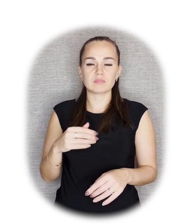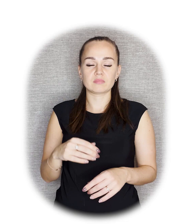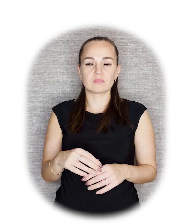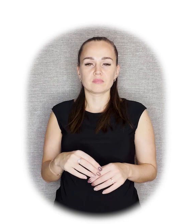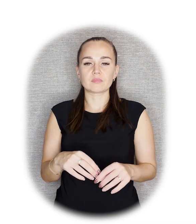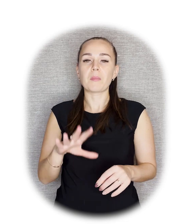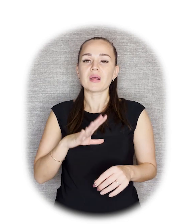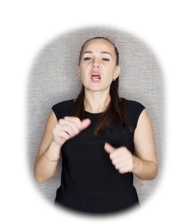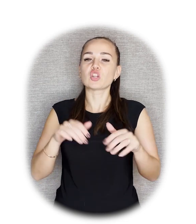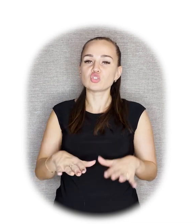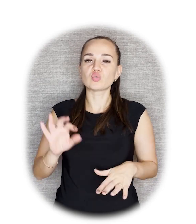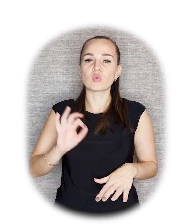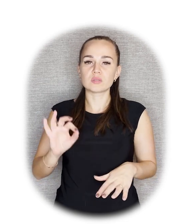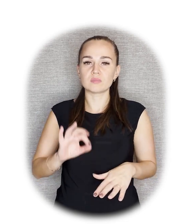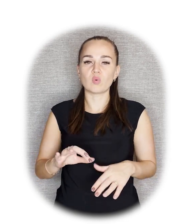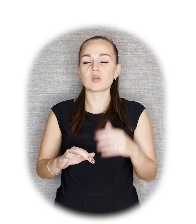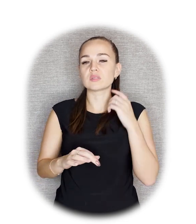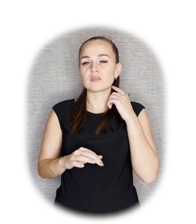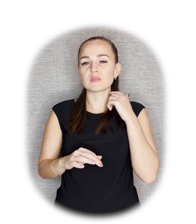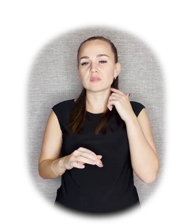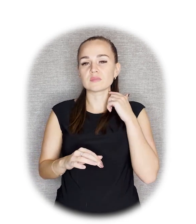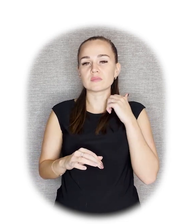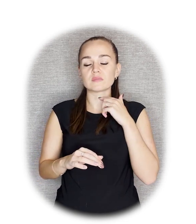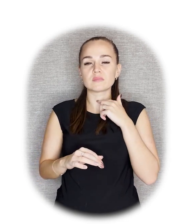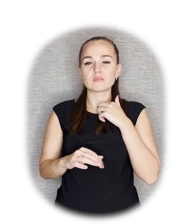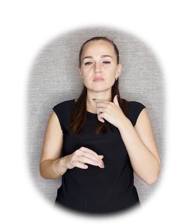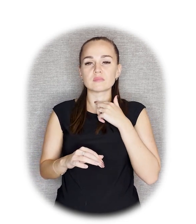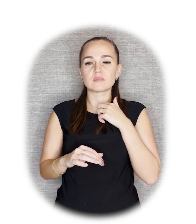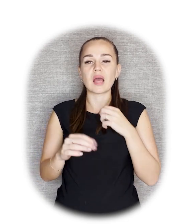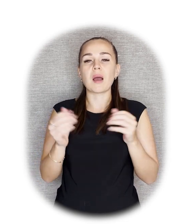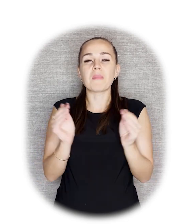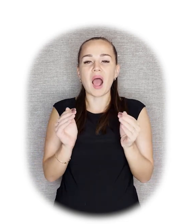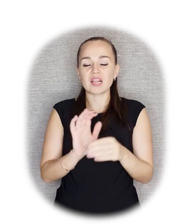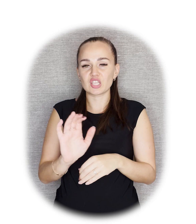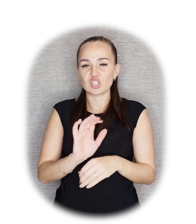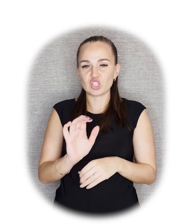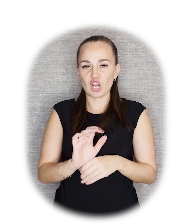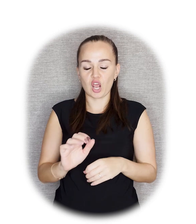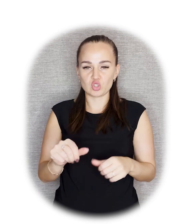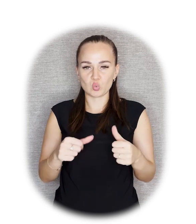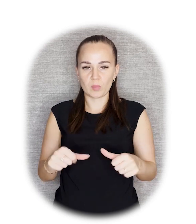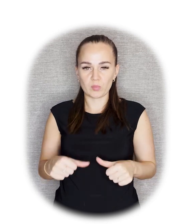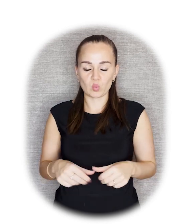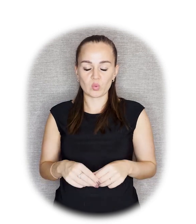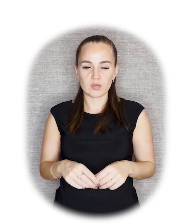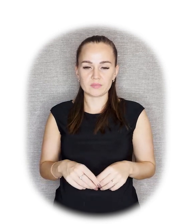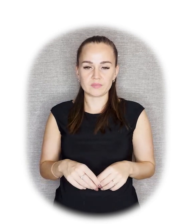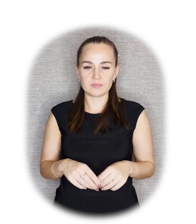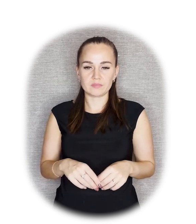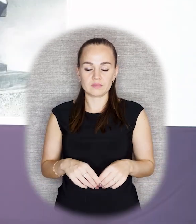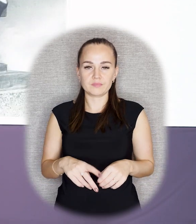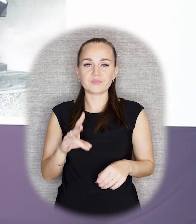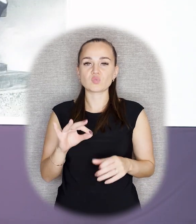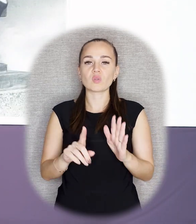было решено использовать модель для небольшой тиражной скульптуры. Но,